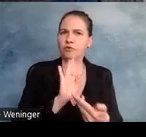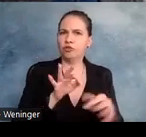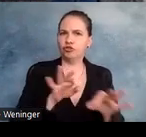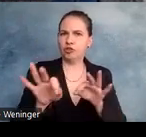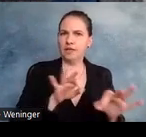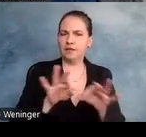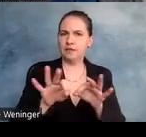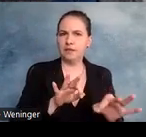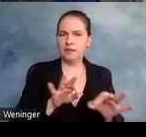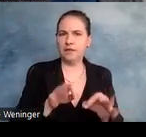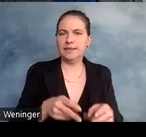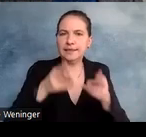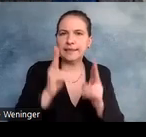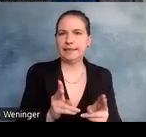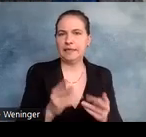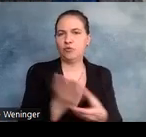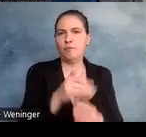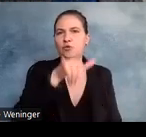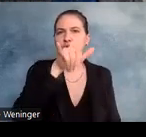Dokumenttyp raussuchen könnt.